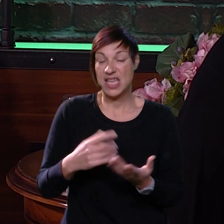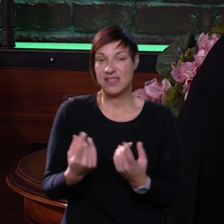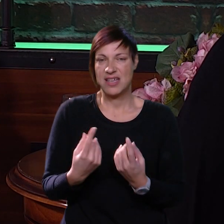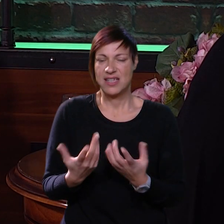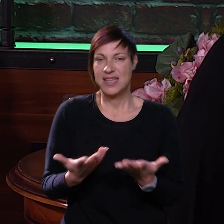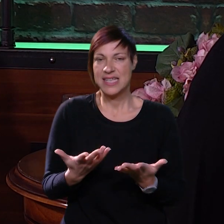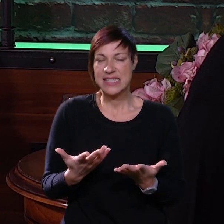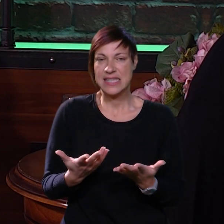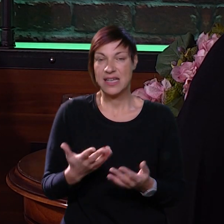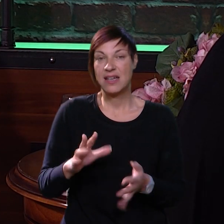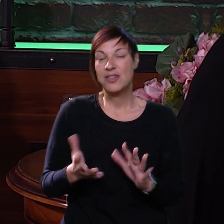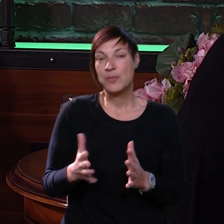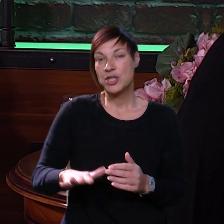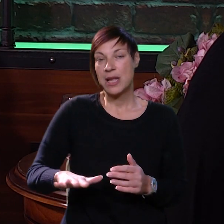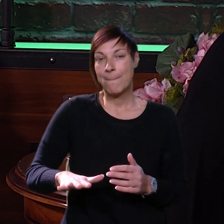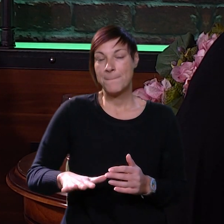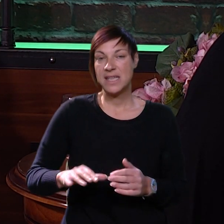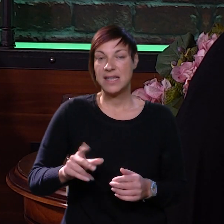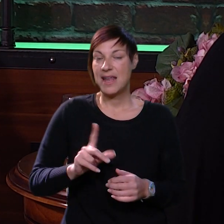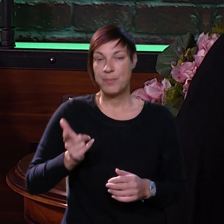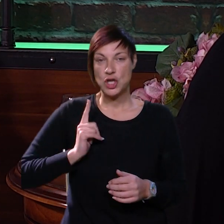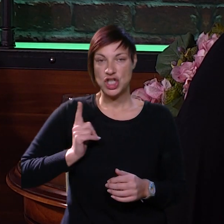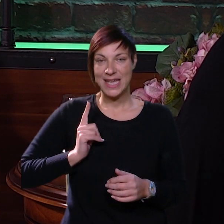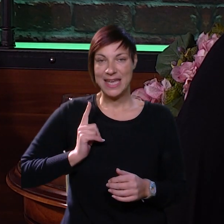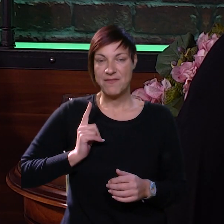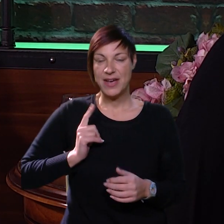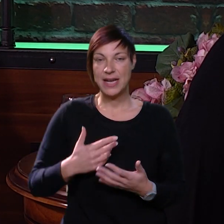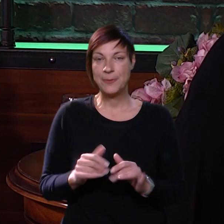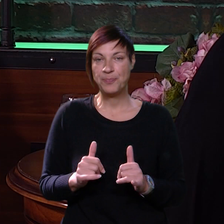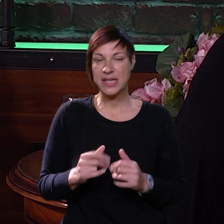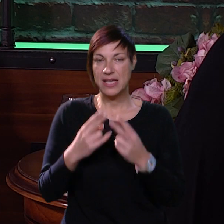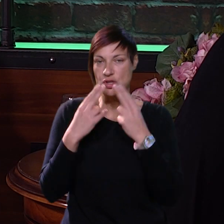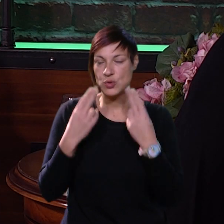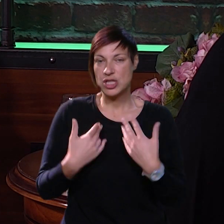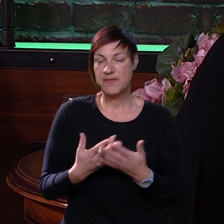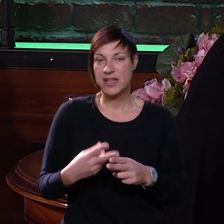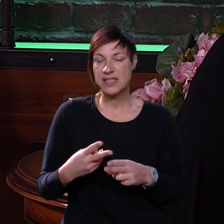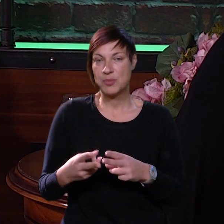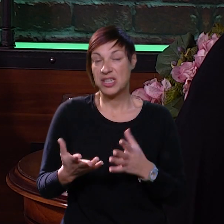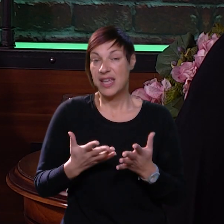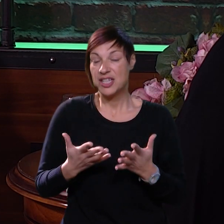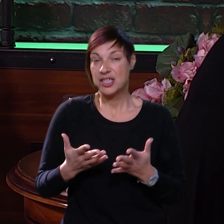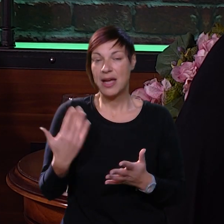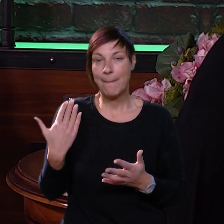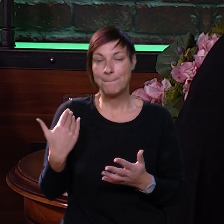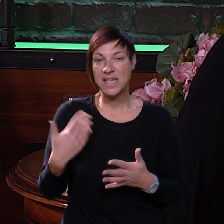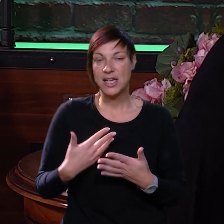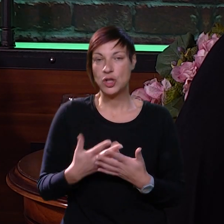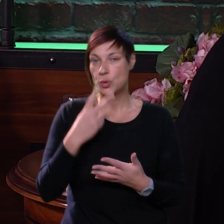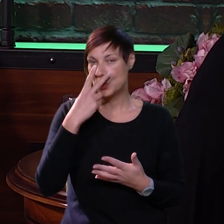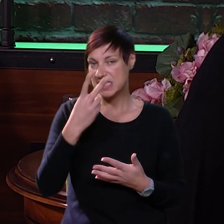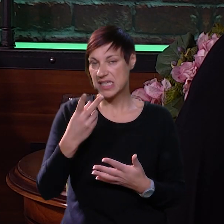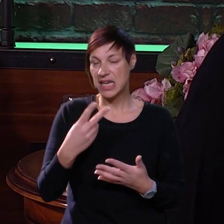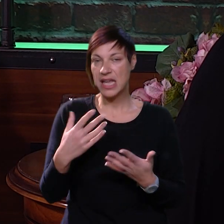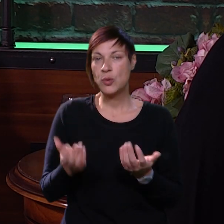karakteristika koje možda tako manje djece ne bi ni očekivali, ili osuđivanje zbog nekih karakteristika, bilo